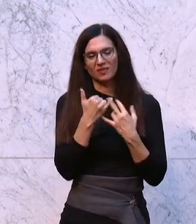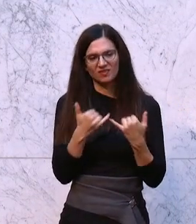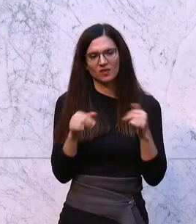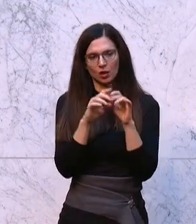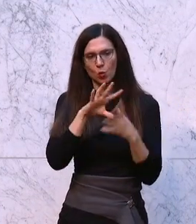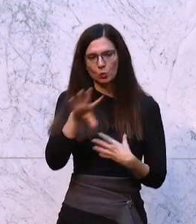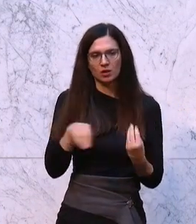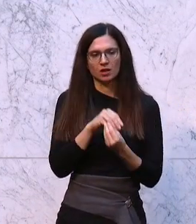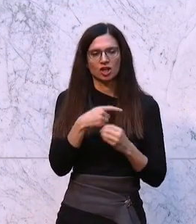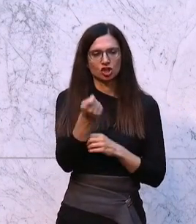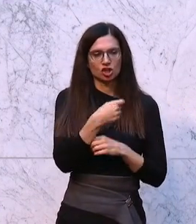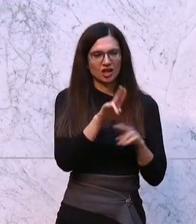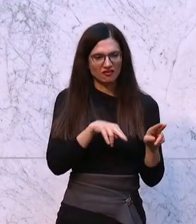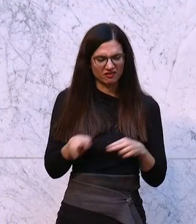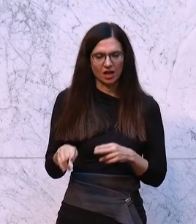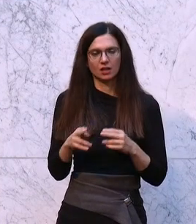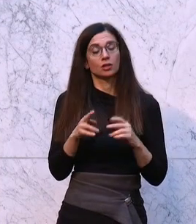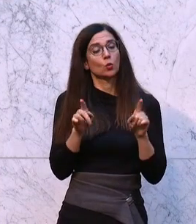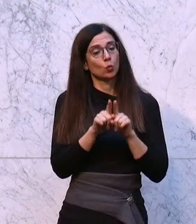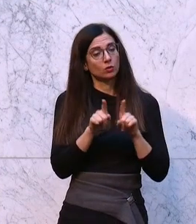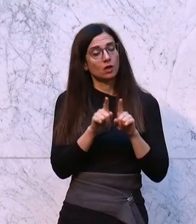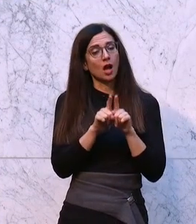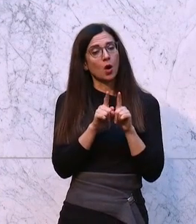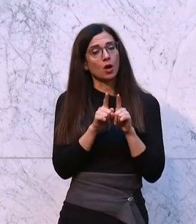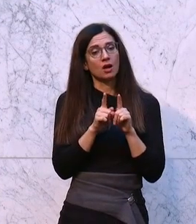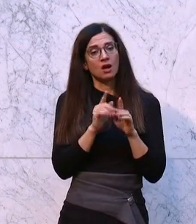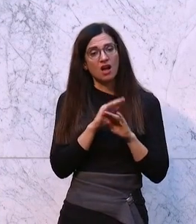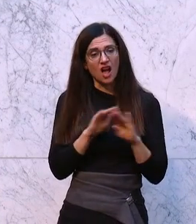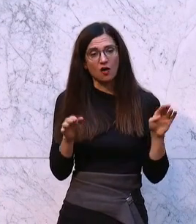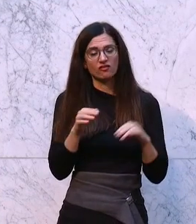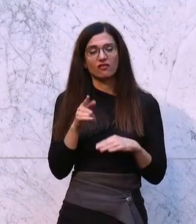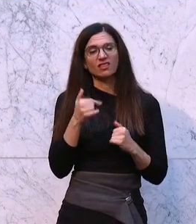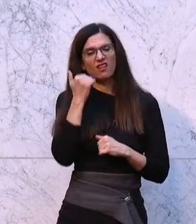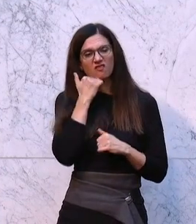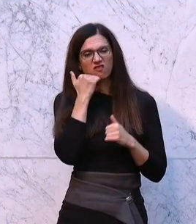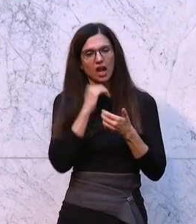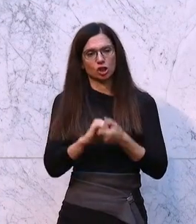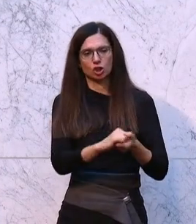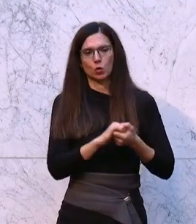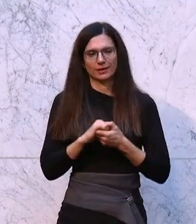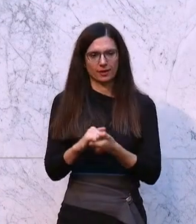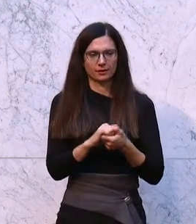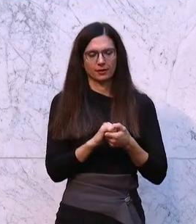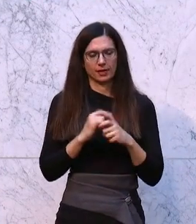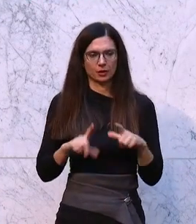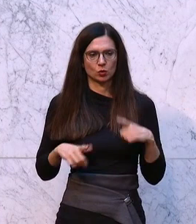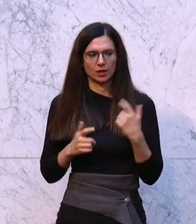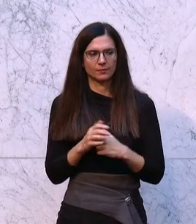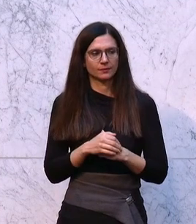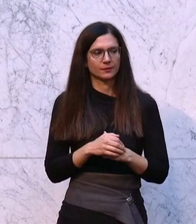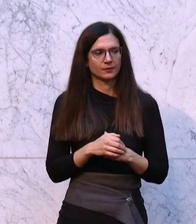Strafrecht, mit einem Hinschauen und mit Aufhören hier eine falsche Solidarität zu leben.